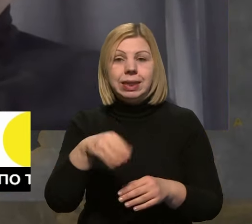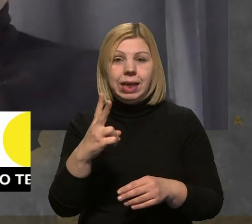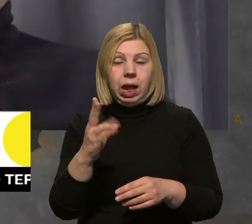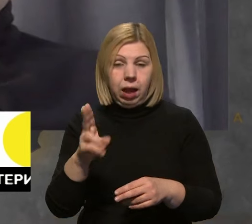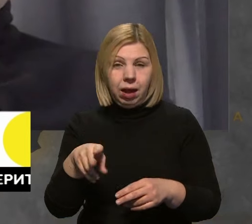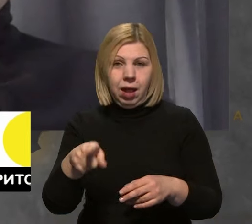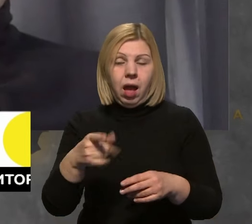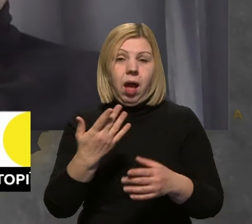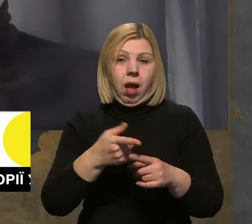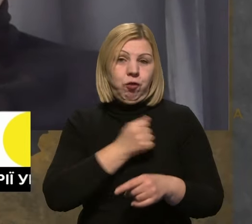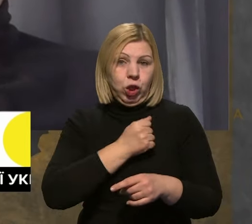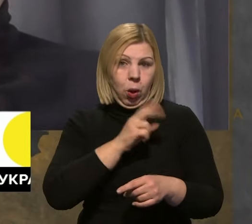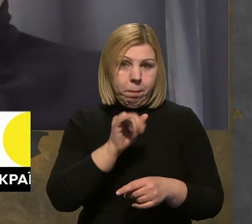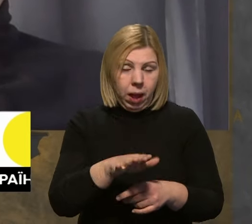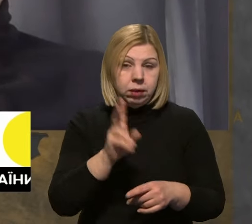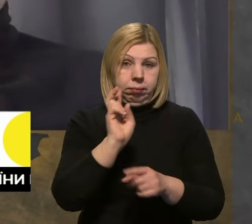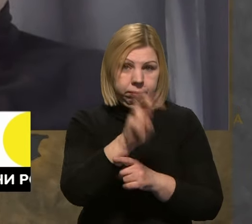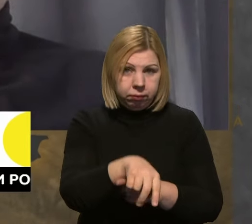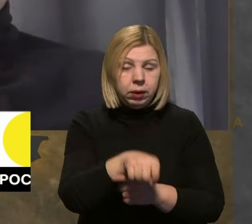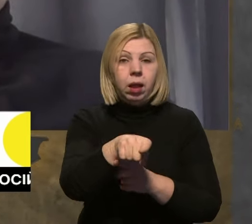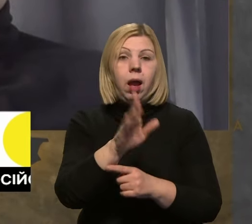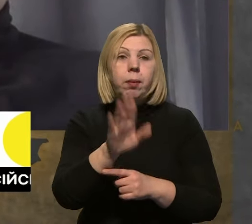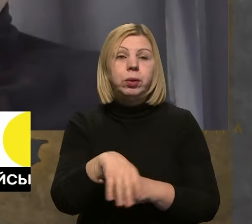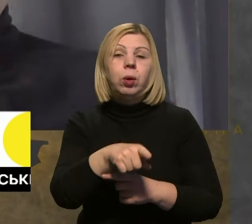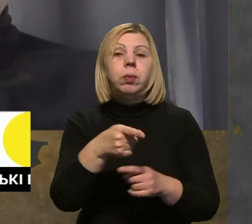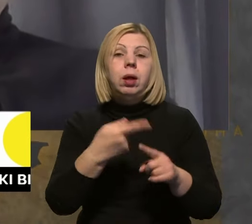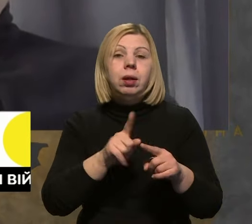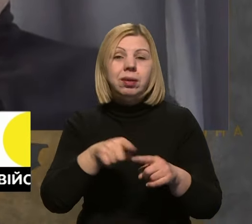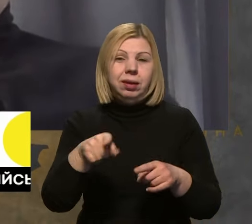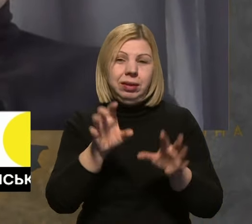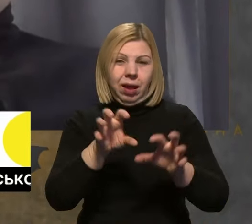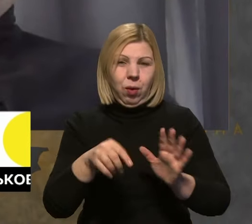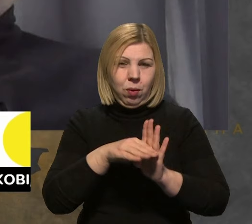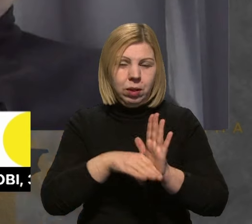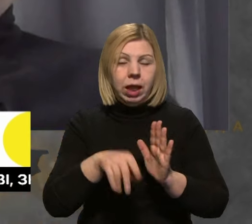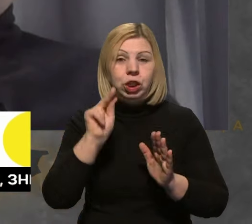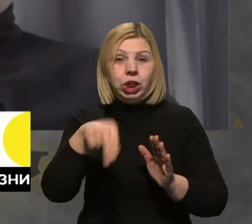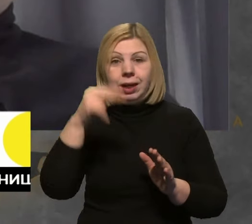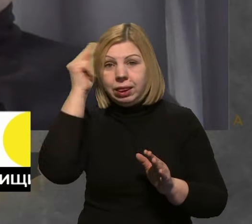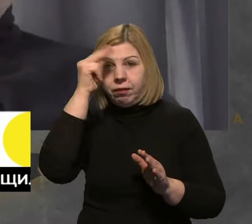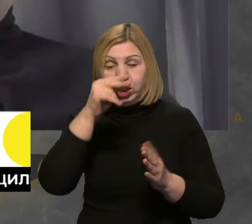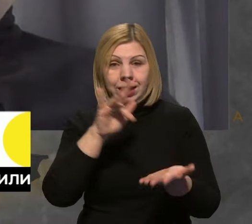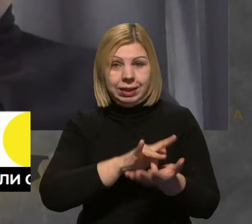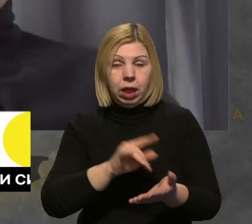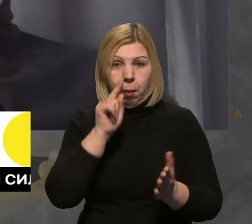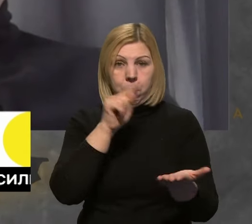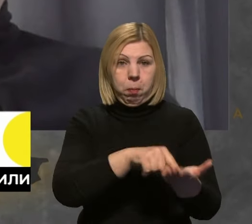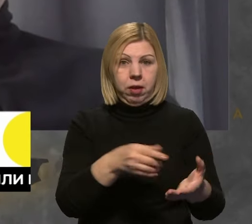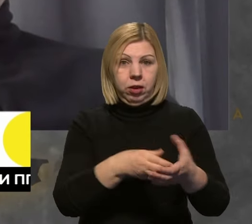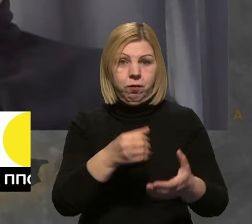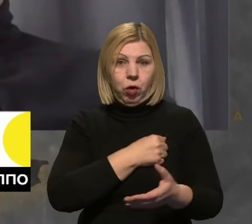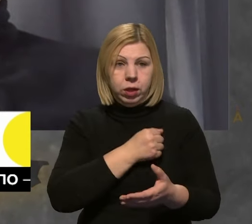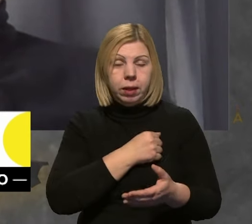відповідні процедури, передбачені законодавством ТЦК та СП, і через навчальний центр потрапляє в частину. Іноді